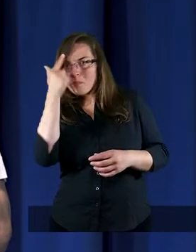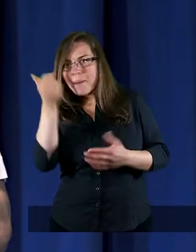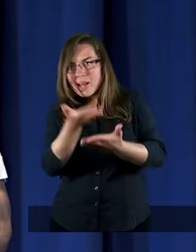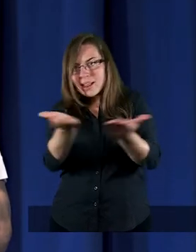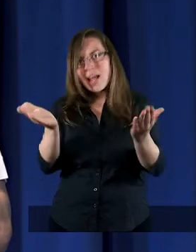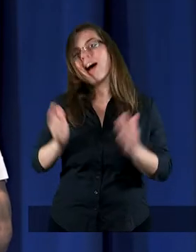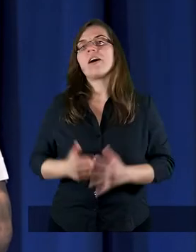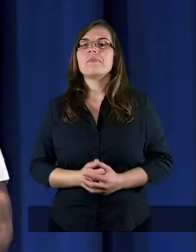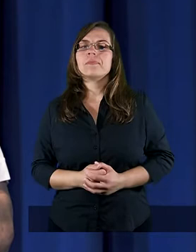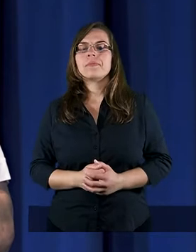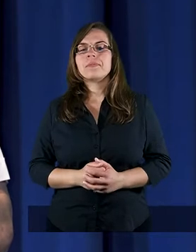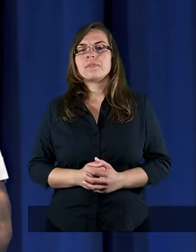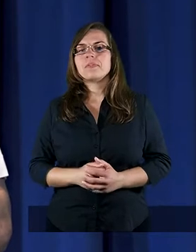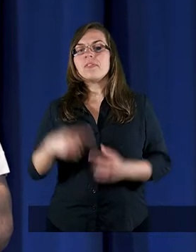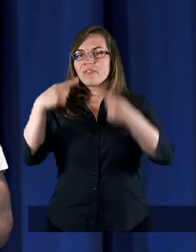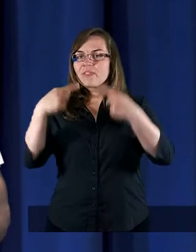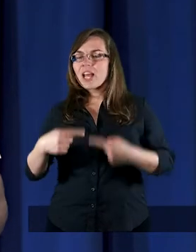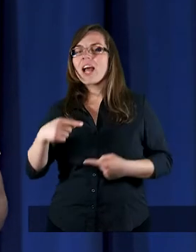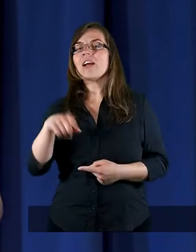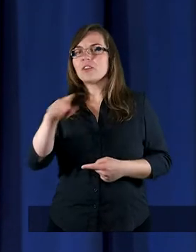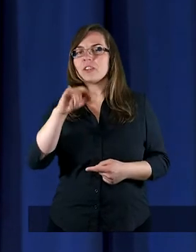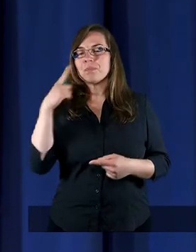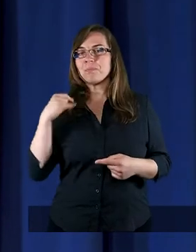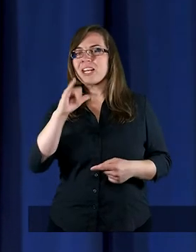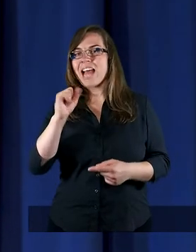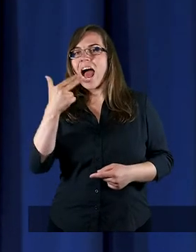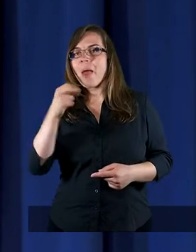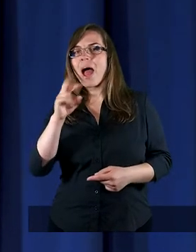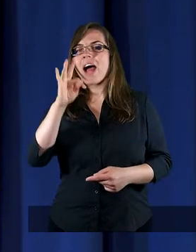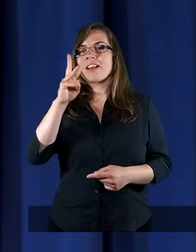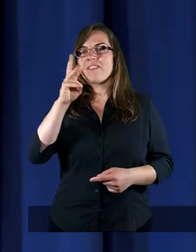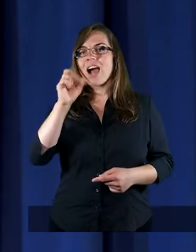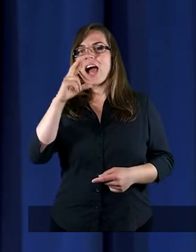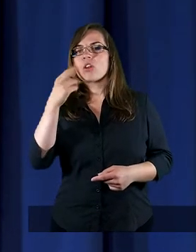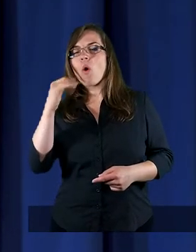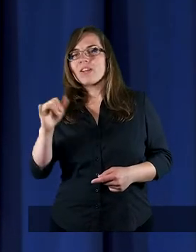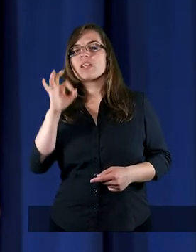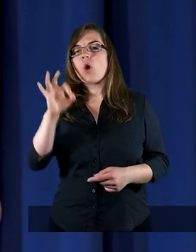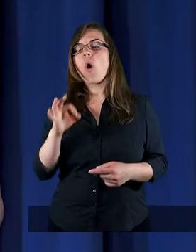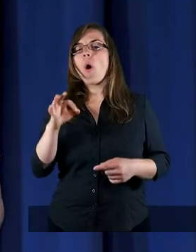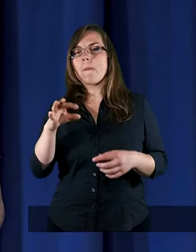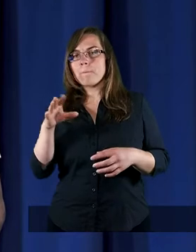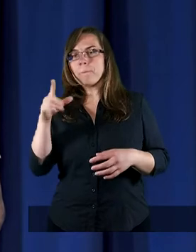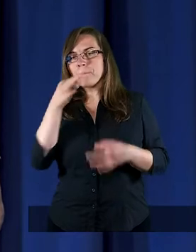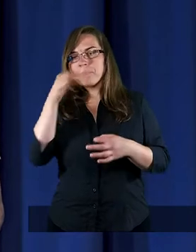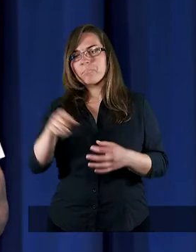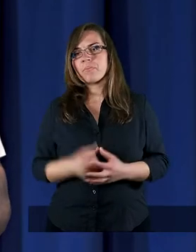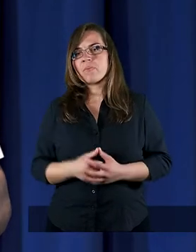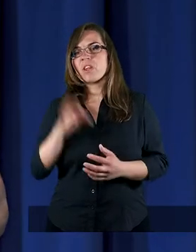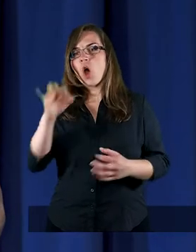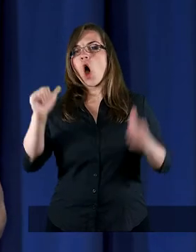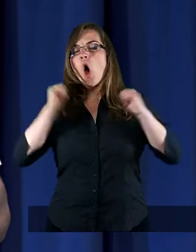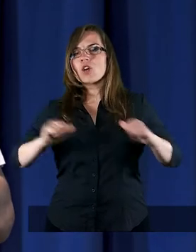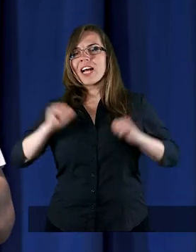wiersz Jana Twardowskiego? O psie? O